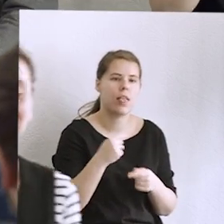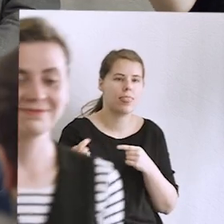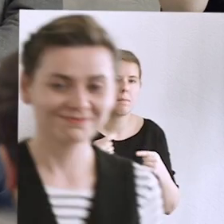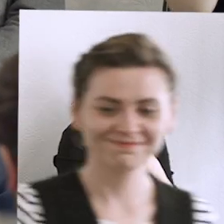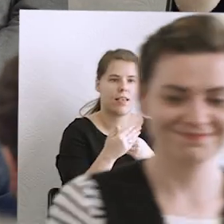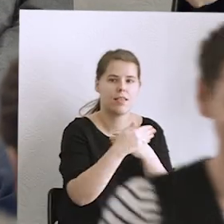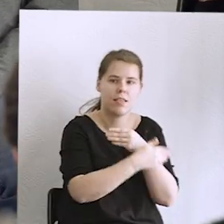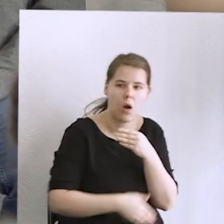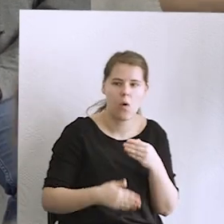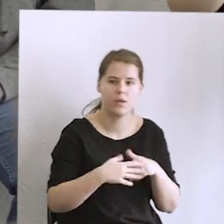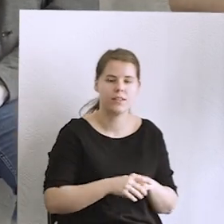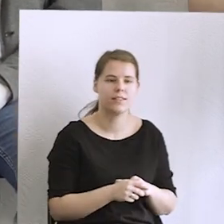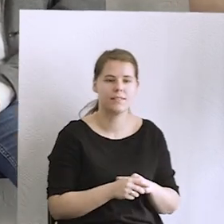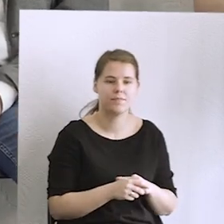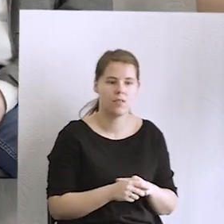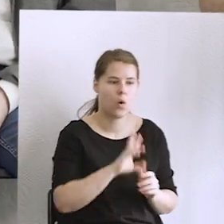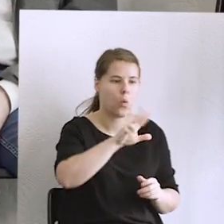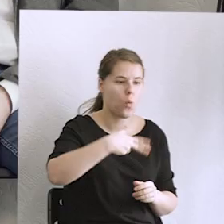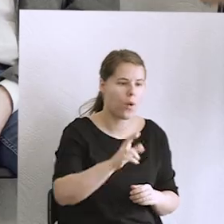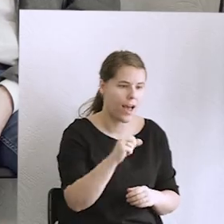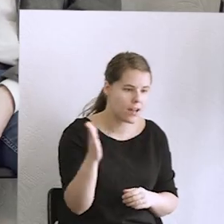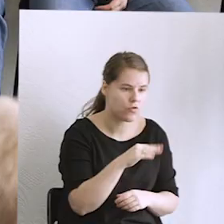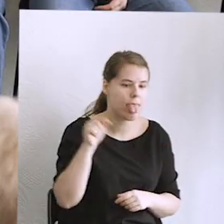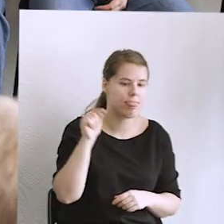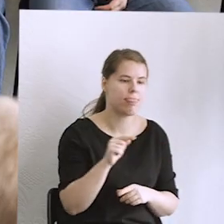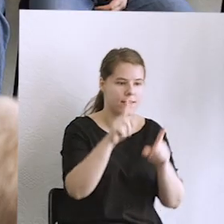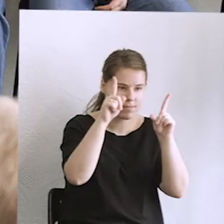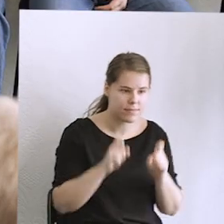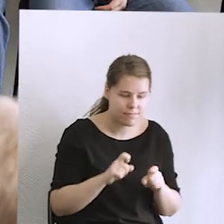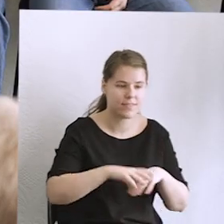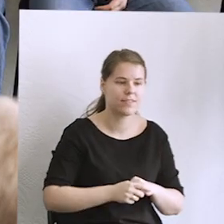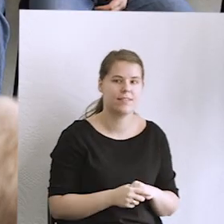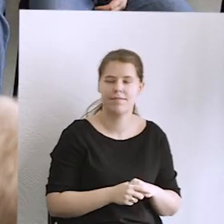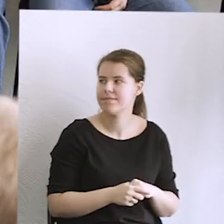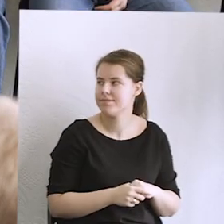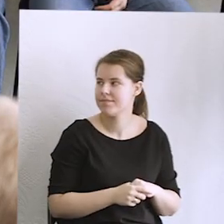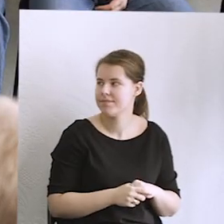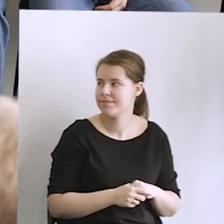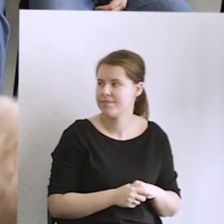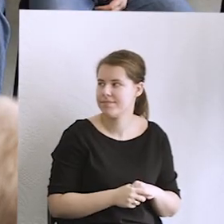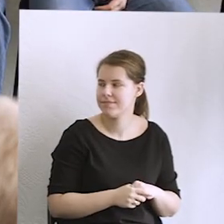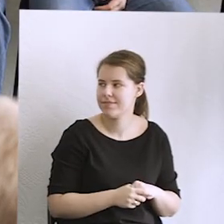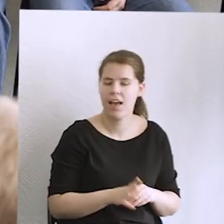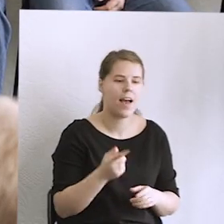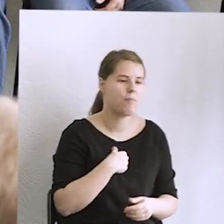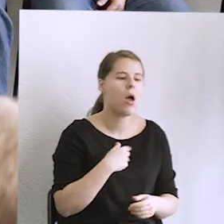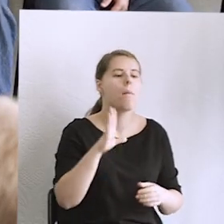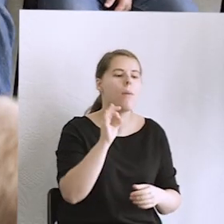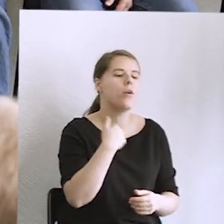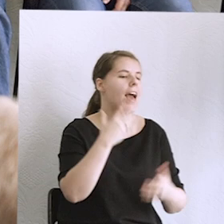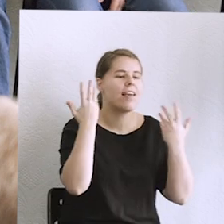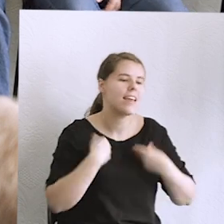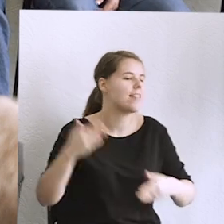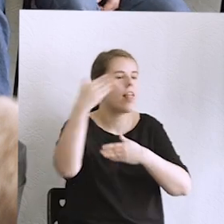no na koniec. Dobrze, że Łukasz, ty zaczynasz, bo nie chciałbym zostać z samą dystopią na samym koniec,